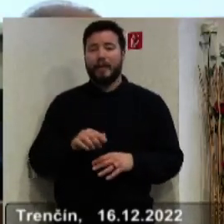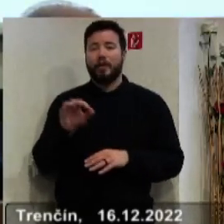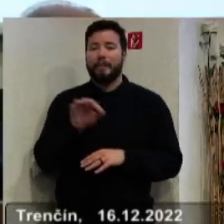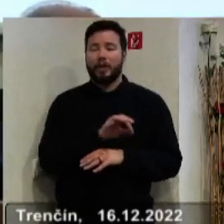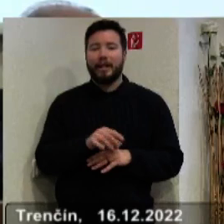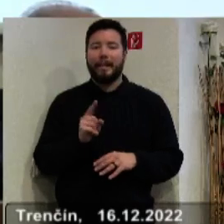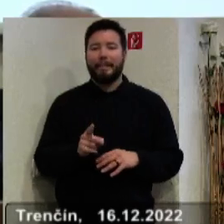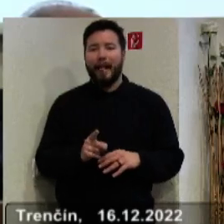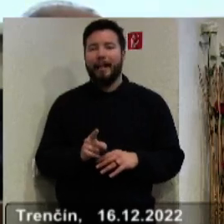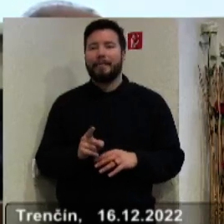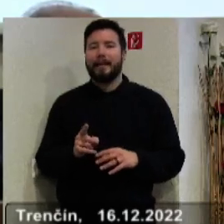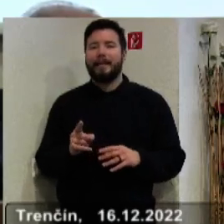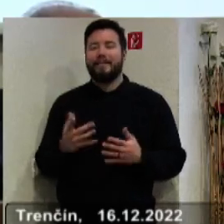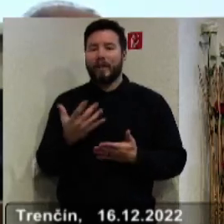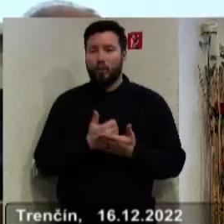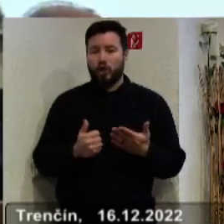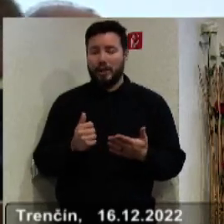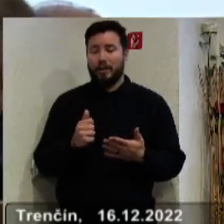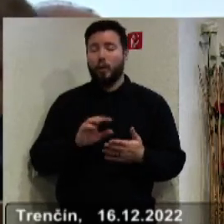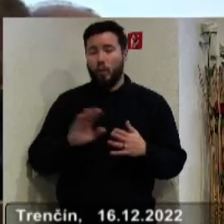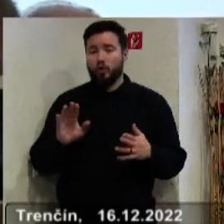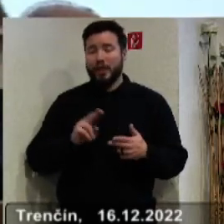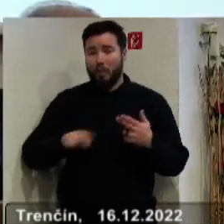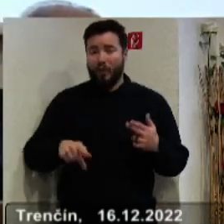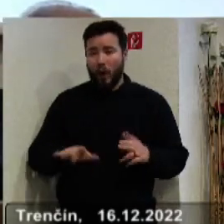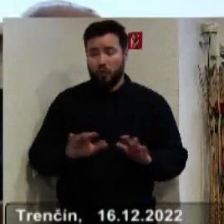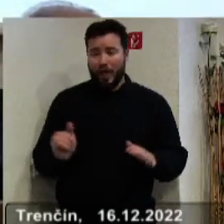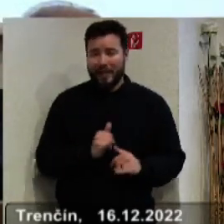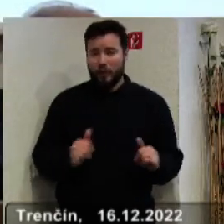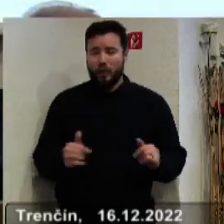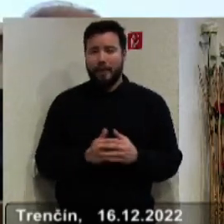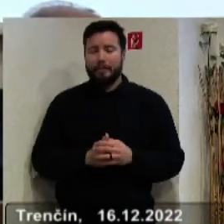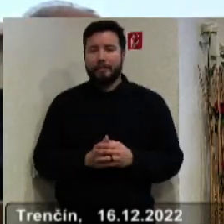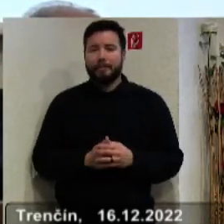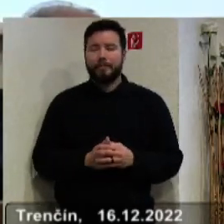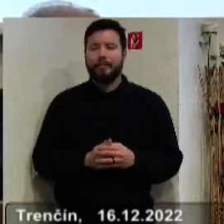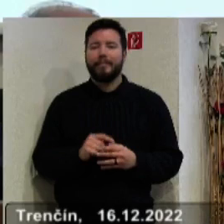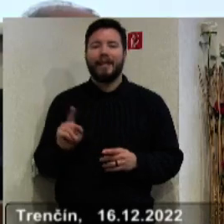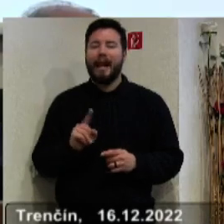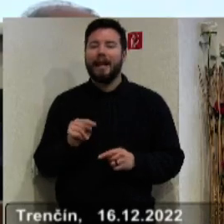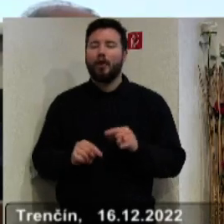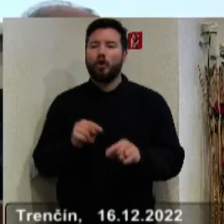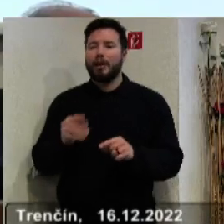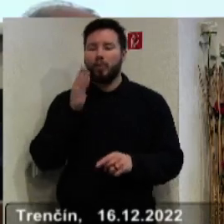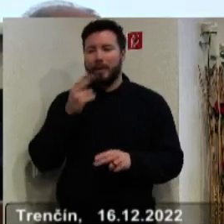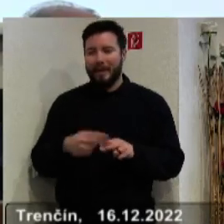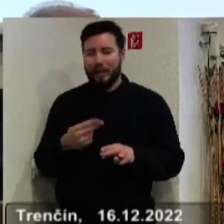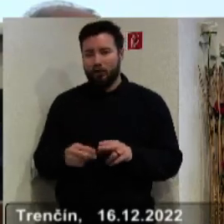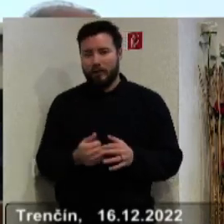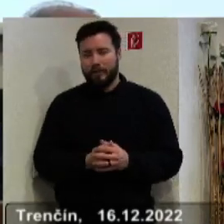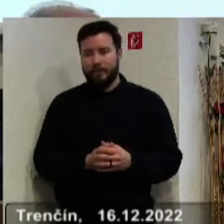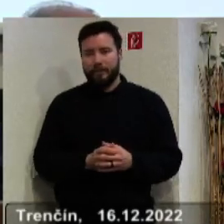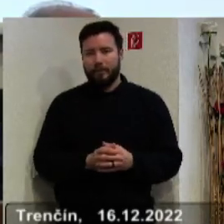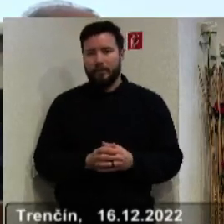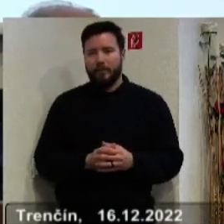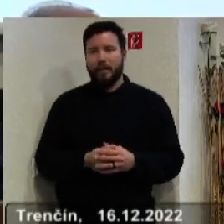postavený na už existujúcej zmluve. Čiže tie, tie kroky, ktoré sa budú riešiť v rámci projektu, by sa riešili v